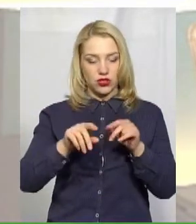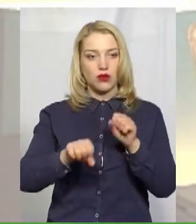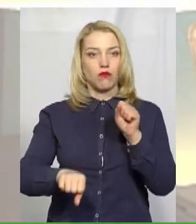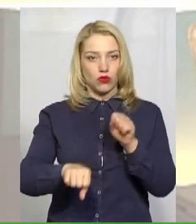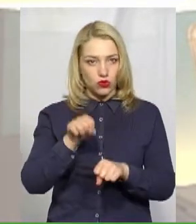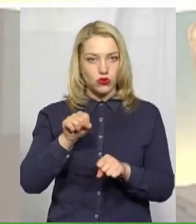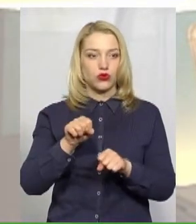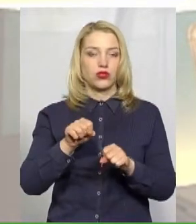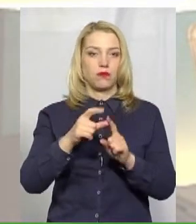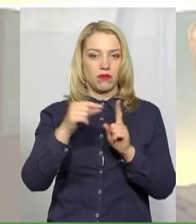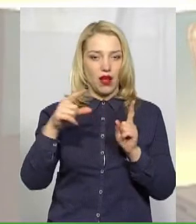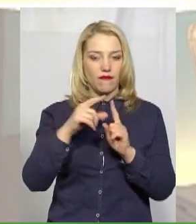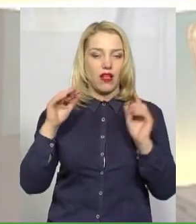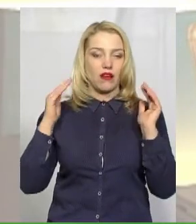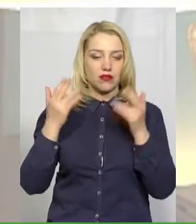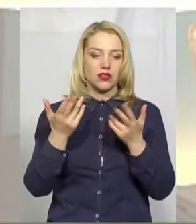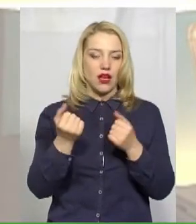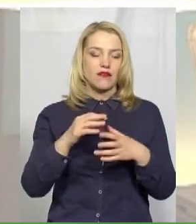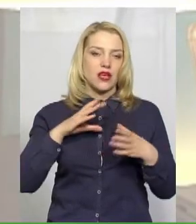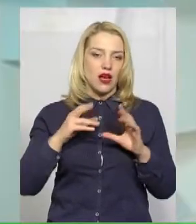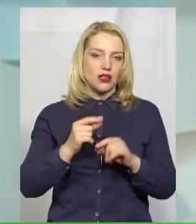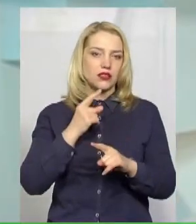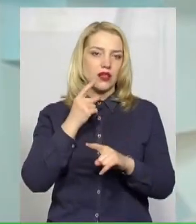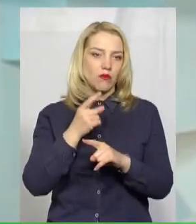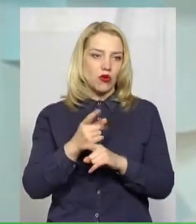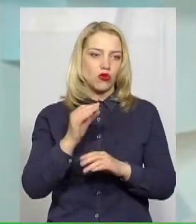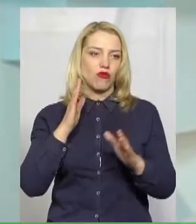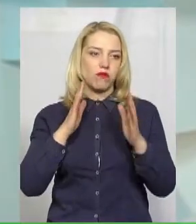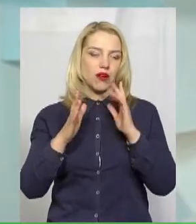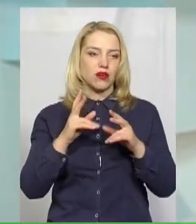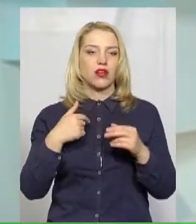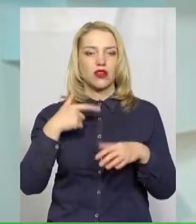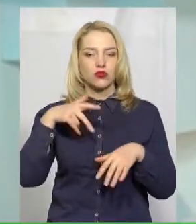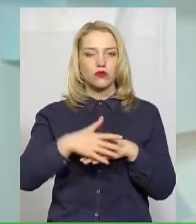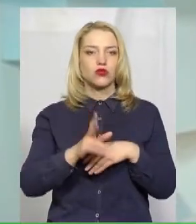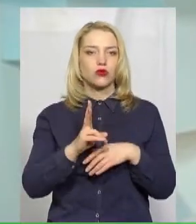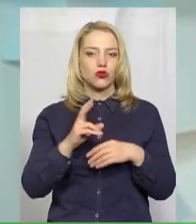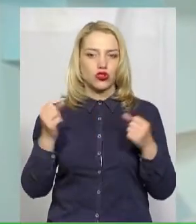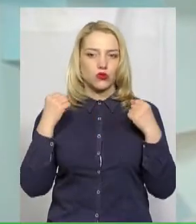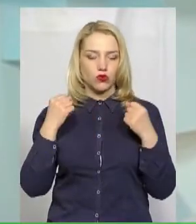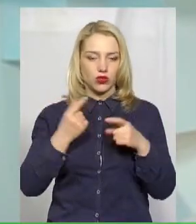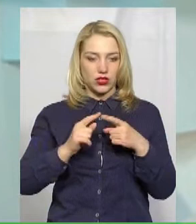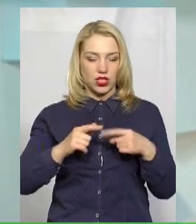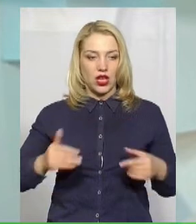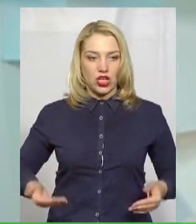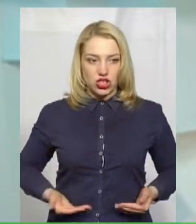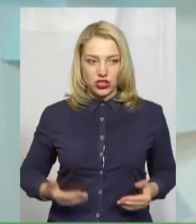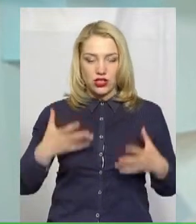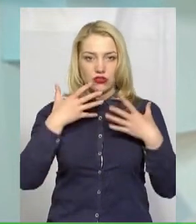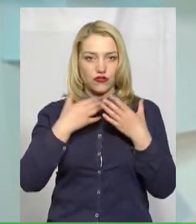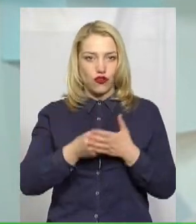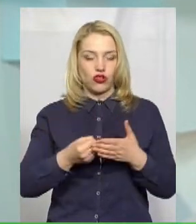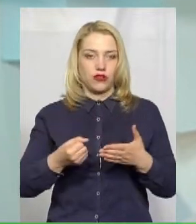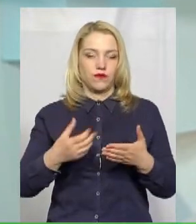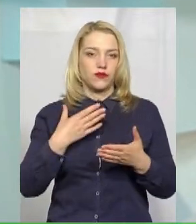Взагалі заборонено перебувати в парках та в зонах відпочинку. Я розумію, що для когось спорт – це життя, що людина своє здоров'я цим